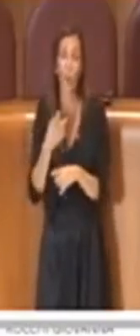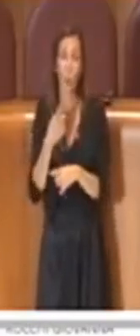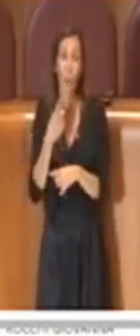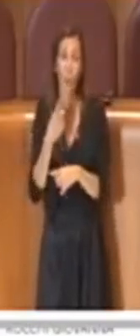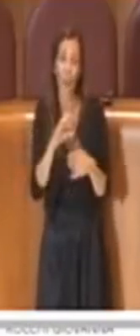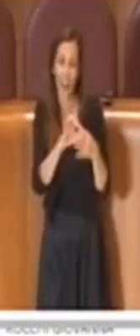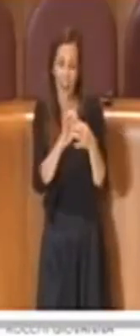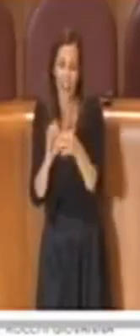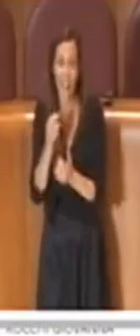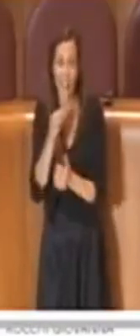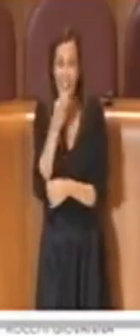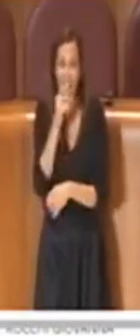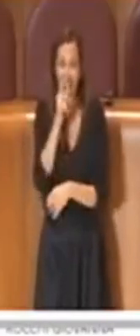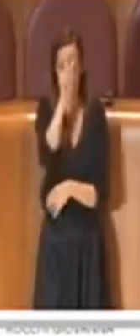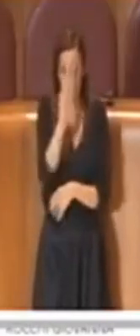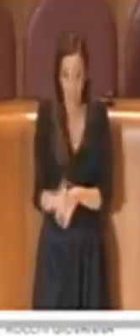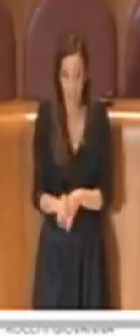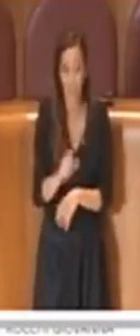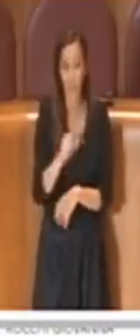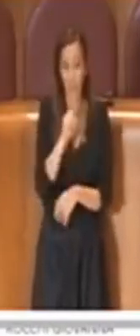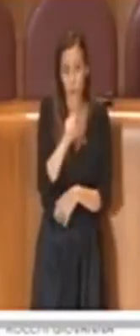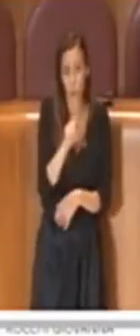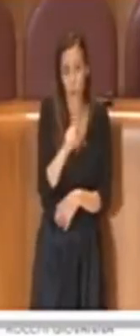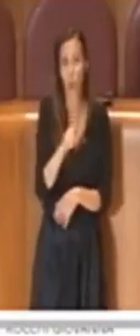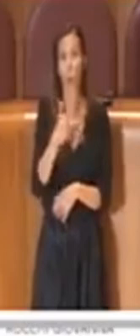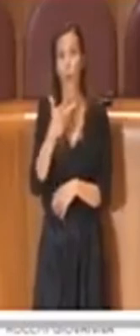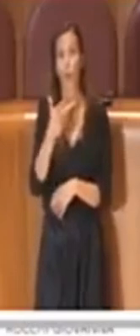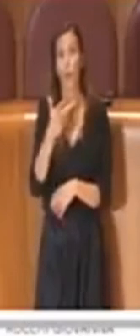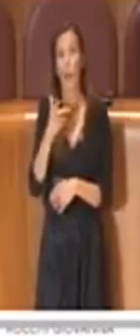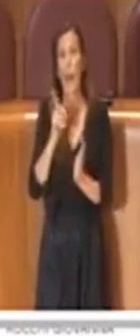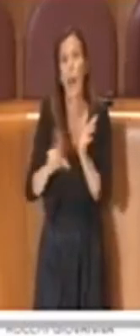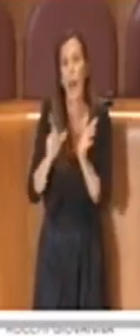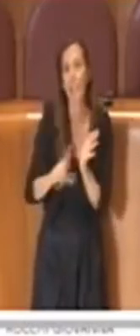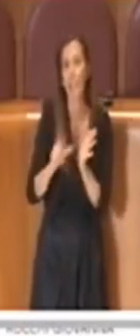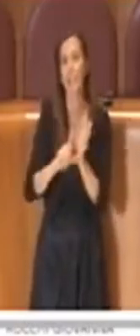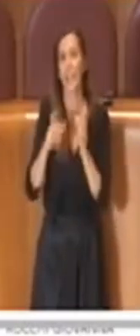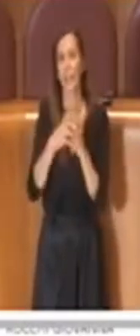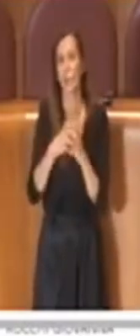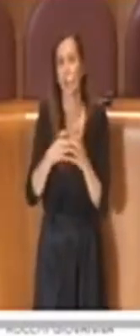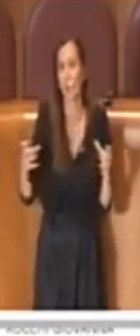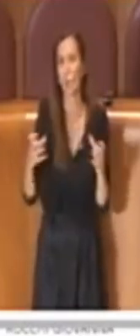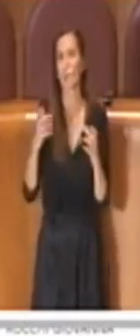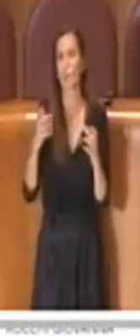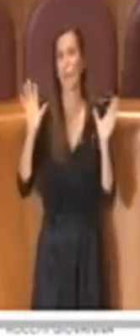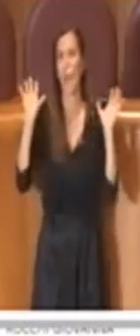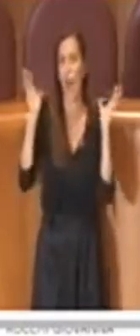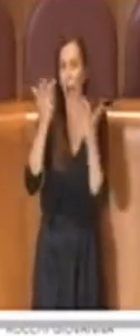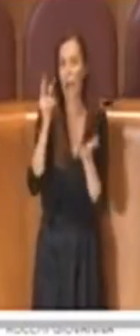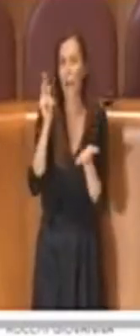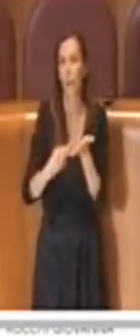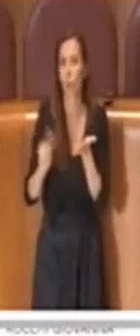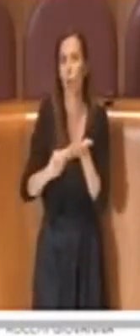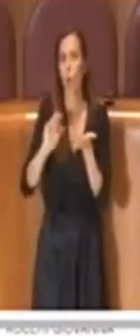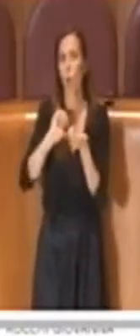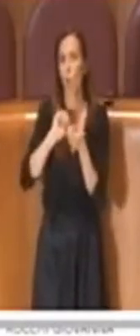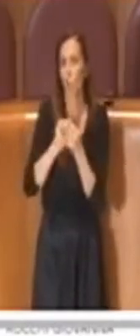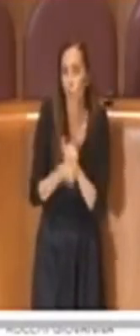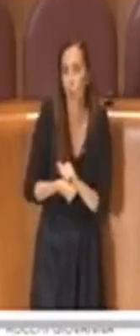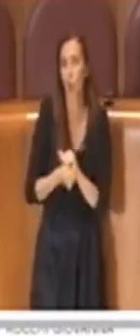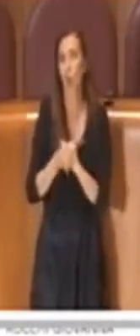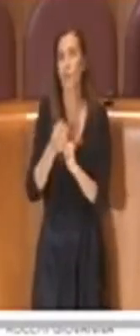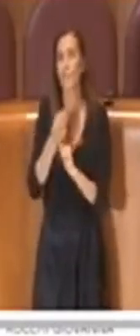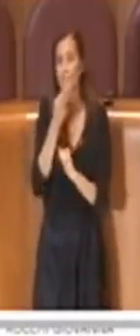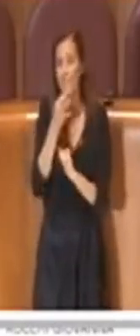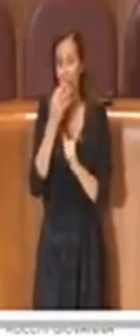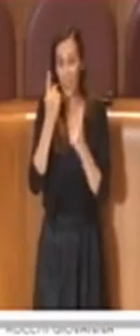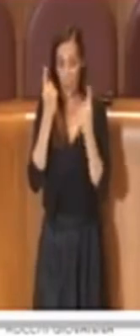questo soggetto si deve essere distinto nel campo delle scienze, delle lettere, delle arti, dell'industria, del lavoro, della scuola, dello sport, quindi diciamo si dà un